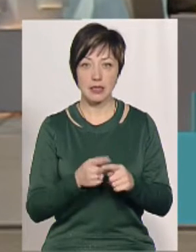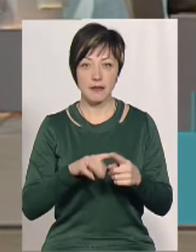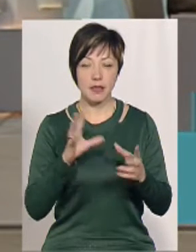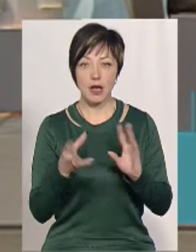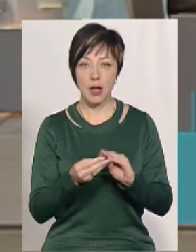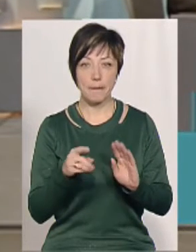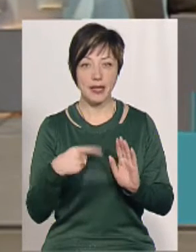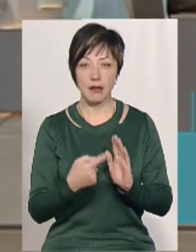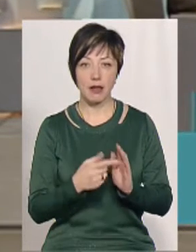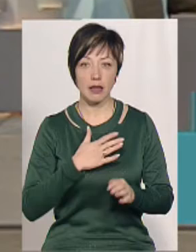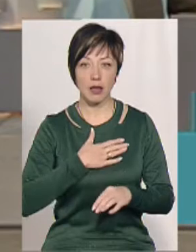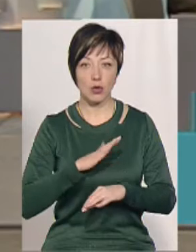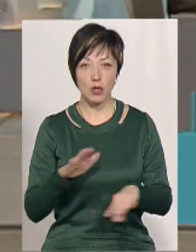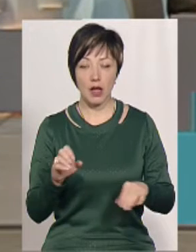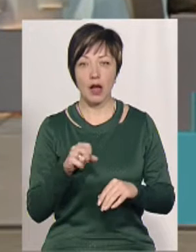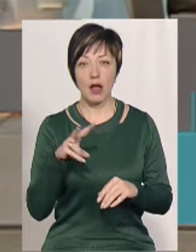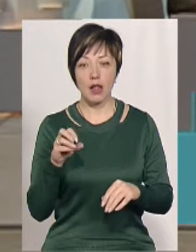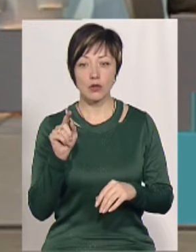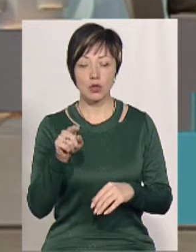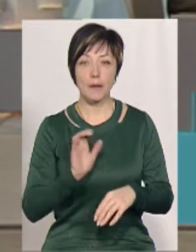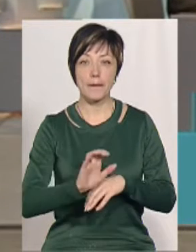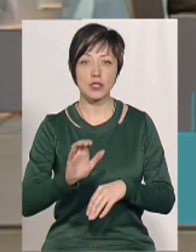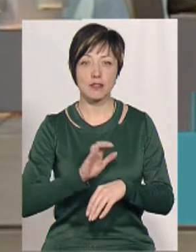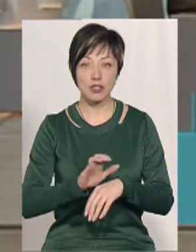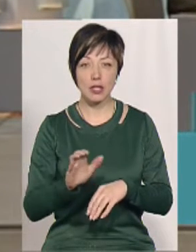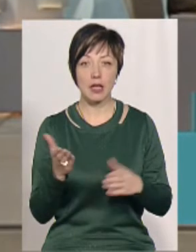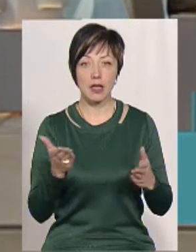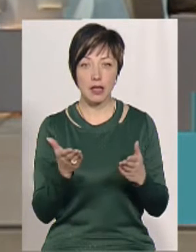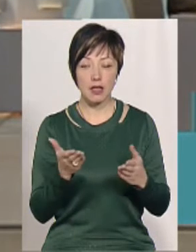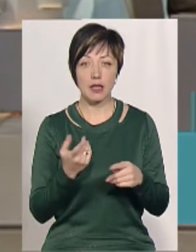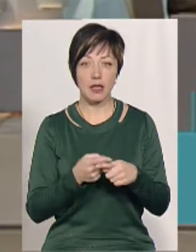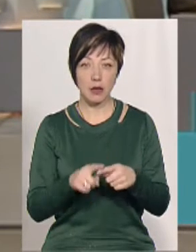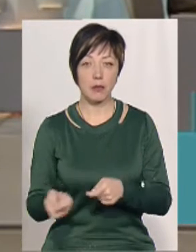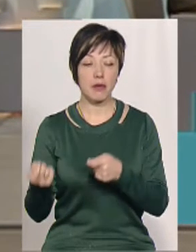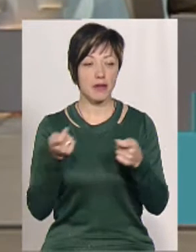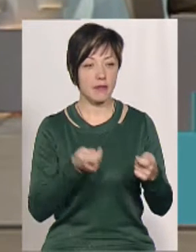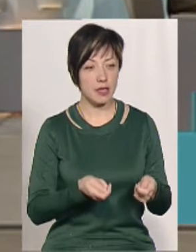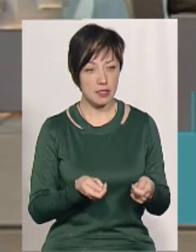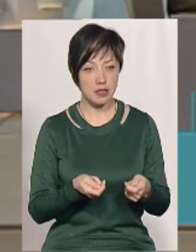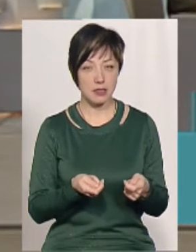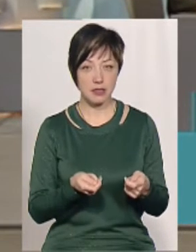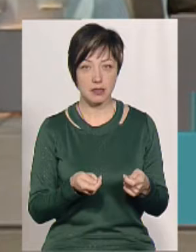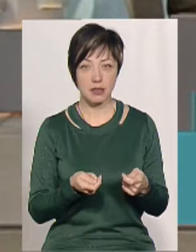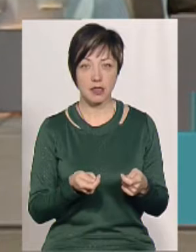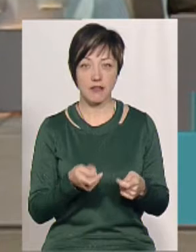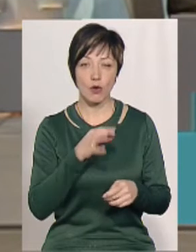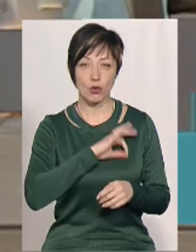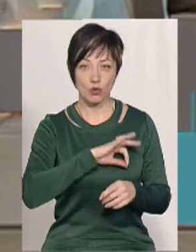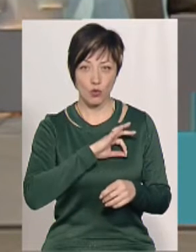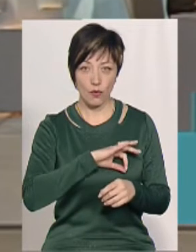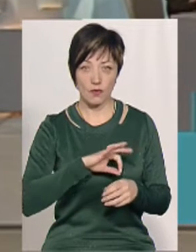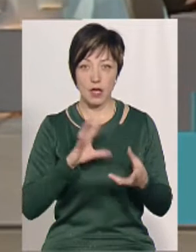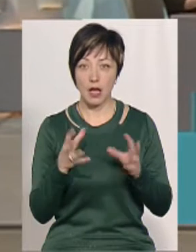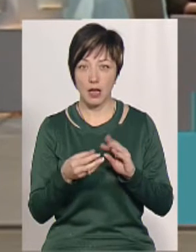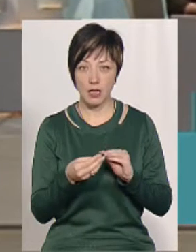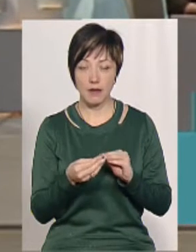взагалі питання не до нас, а до тих поставщиків, які їх і зрубали, і привезли, і використовують.